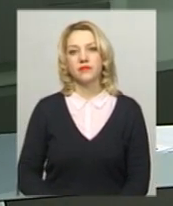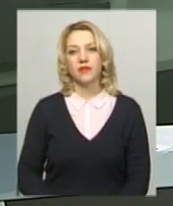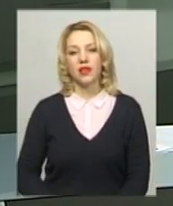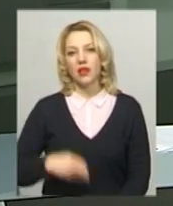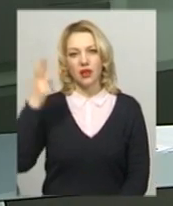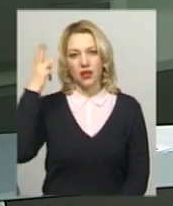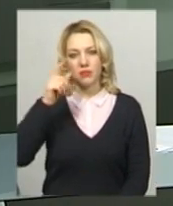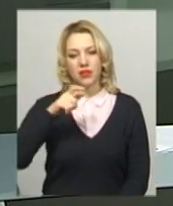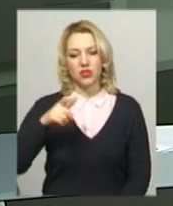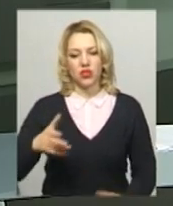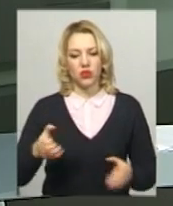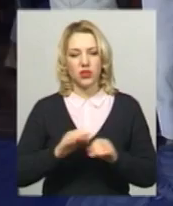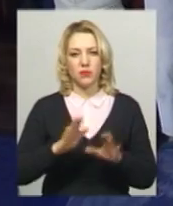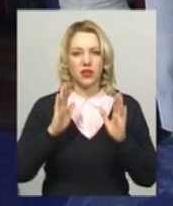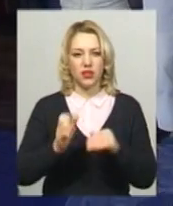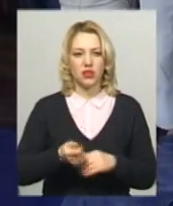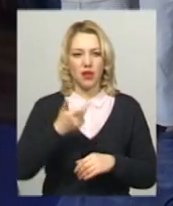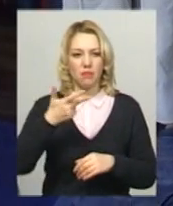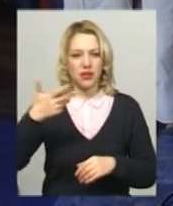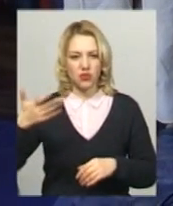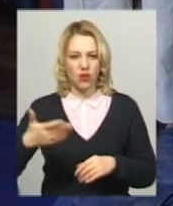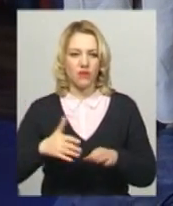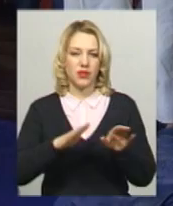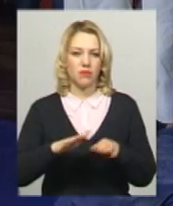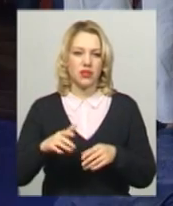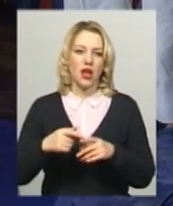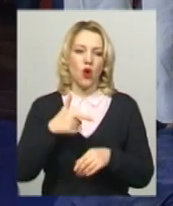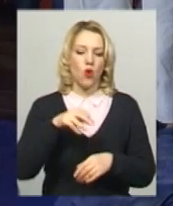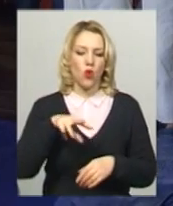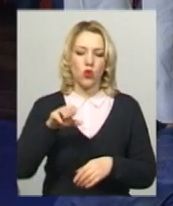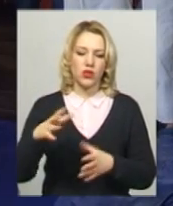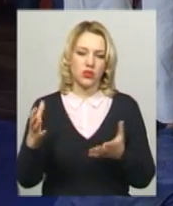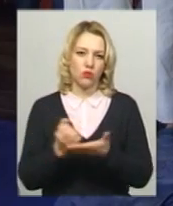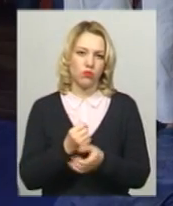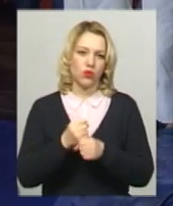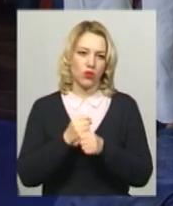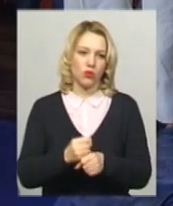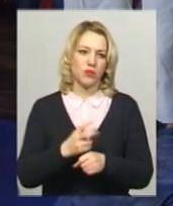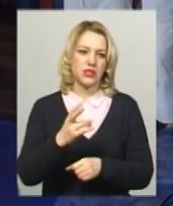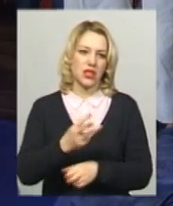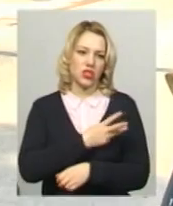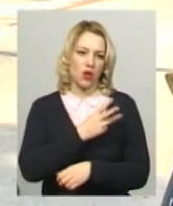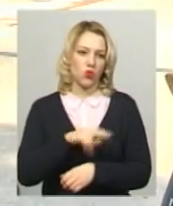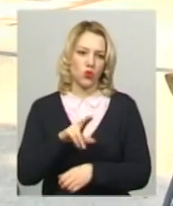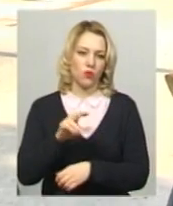Хмельничани отримали не лише призові медалі. Дар'я Голота здобула кубок, за її словами, за «Жагу» до перемоги.